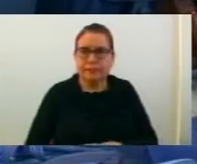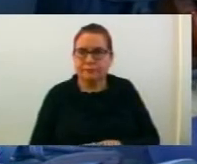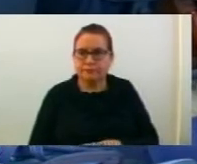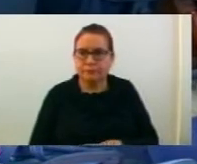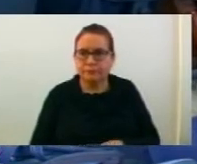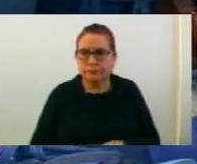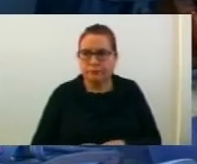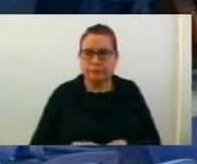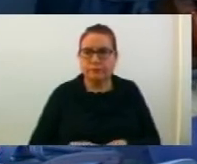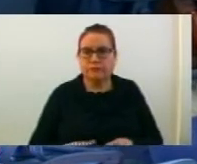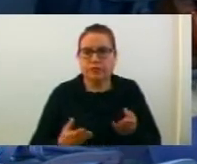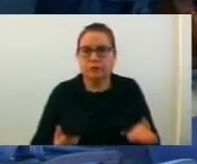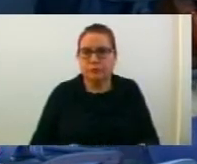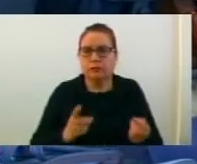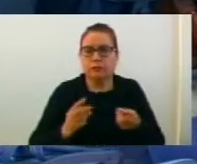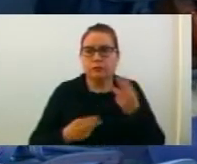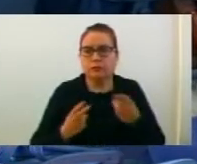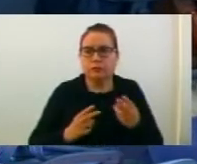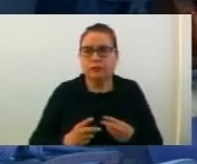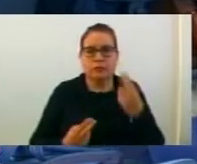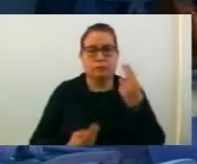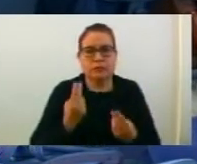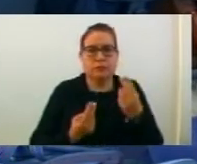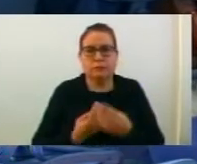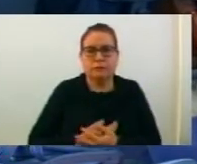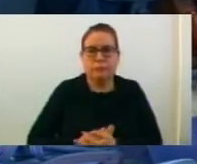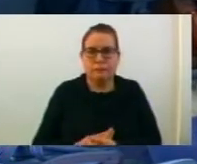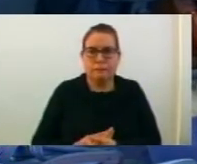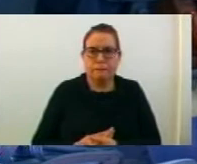предлог одлуката и предлога од Комисијата. Дали некој пара разборам?